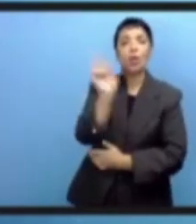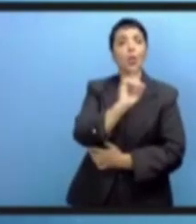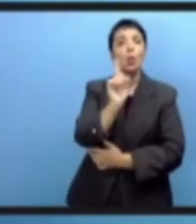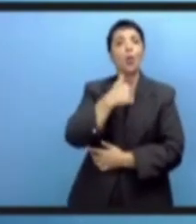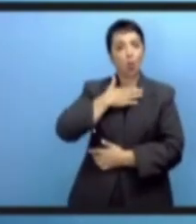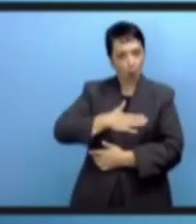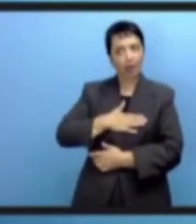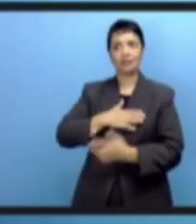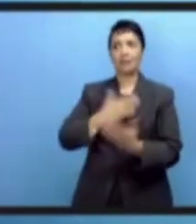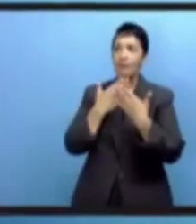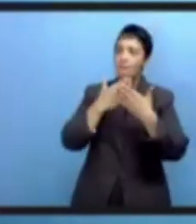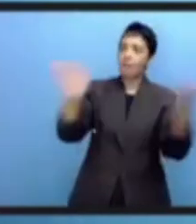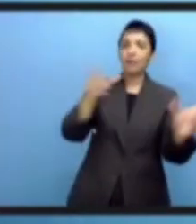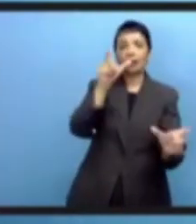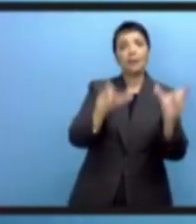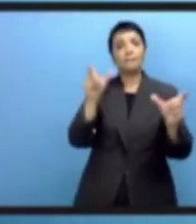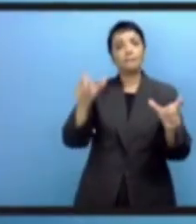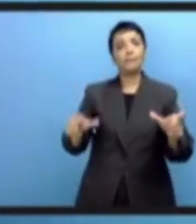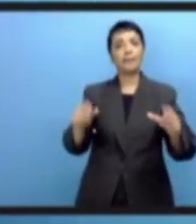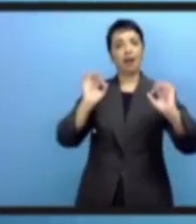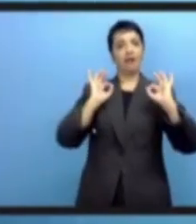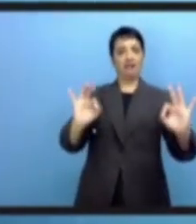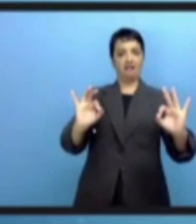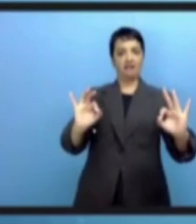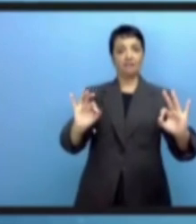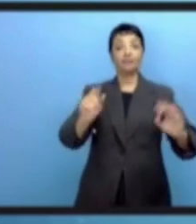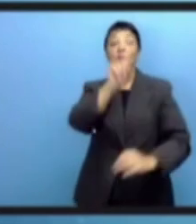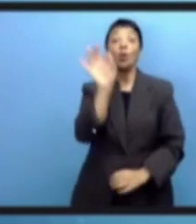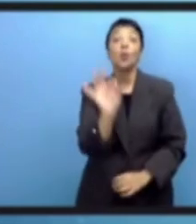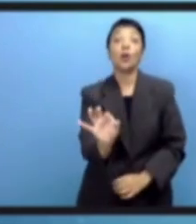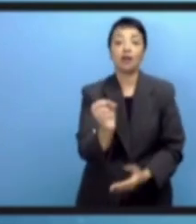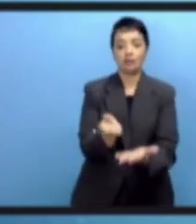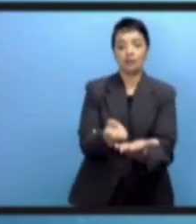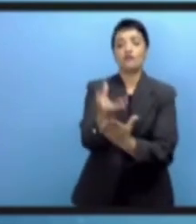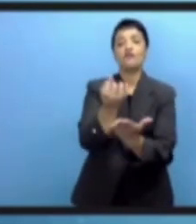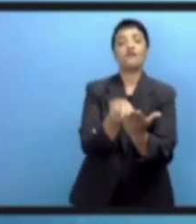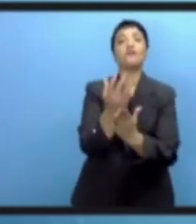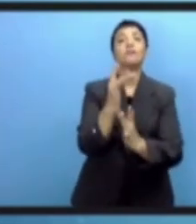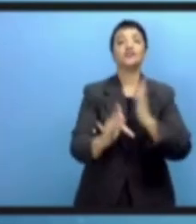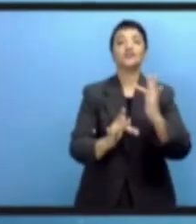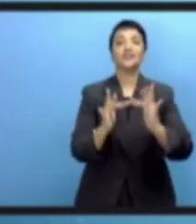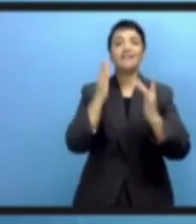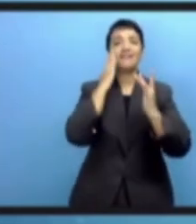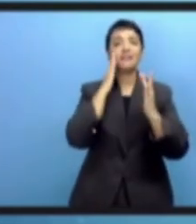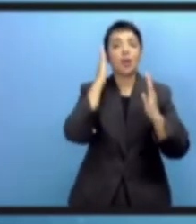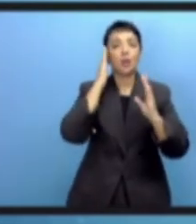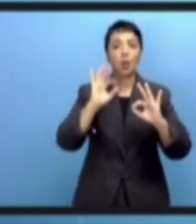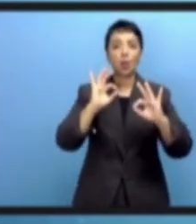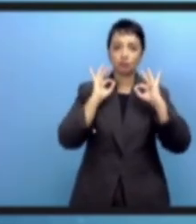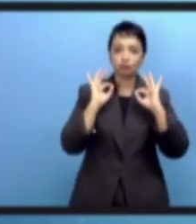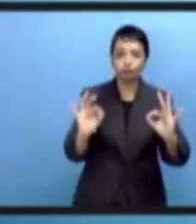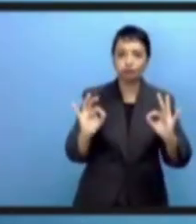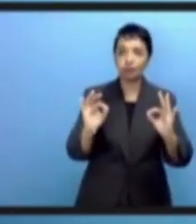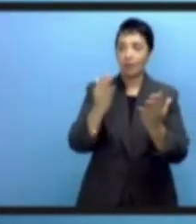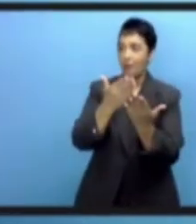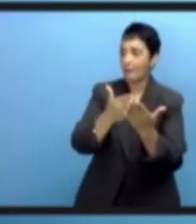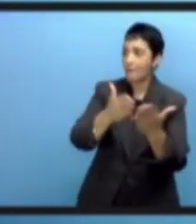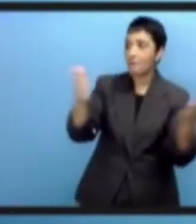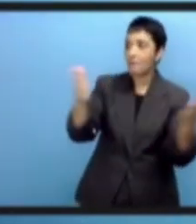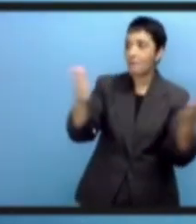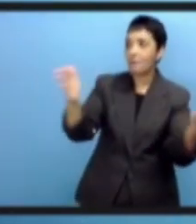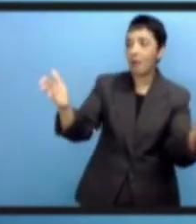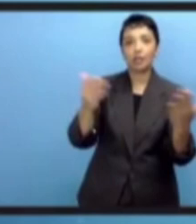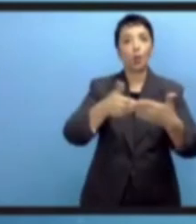Мы не хотим, чтобы отказоустойчивый открытый интернет имел все эти элементы.